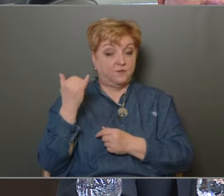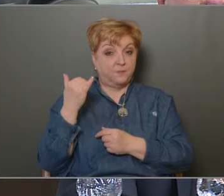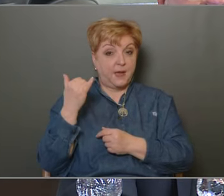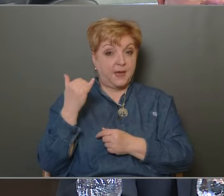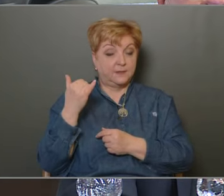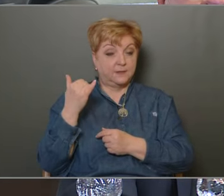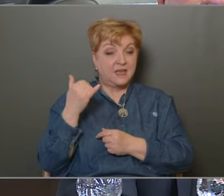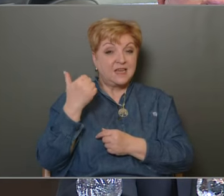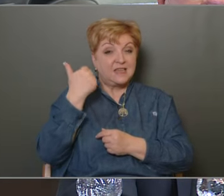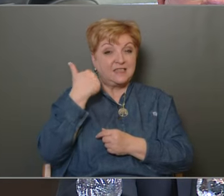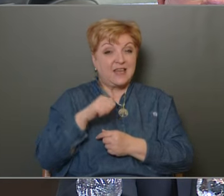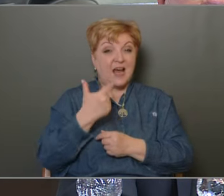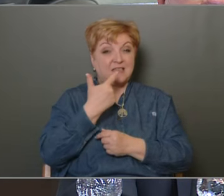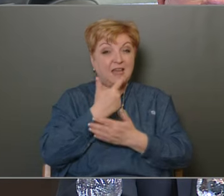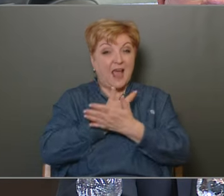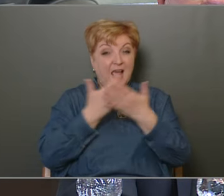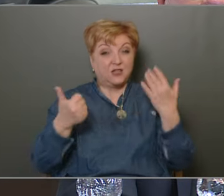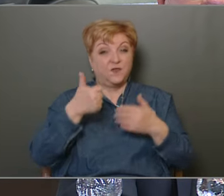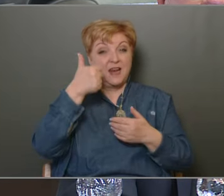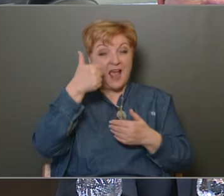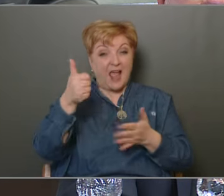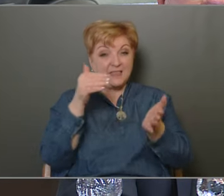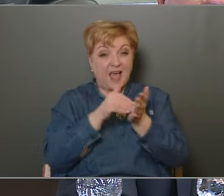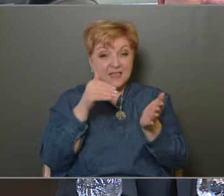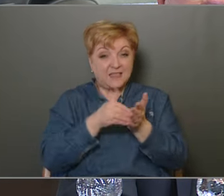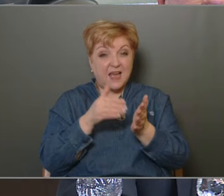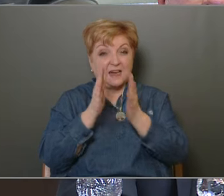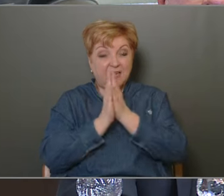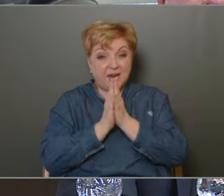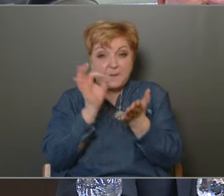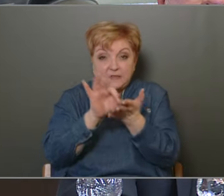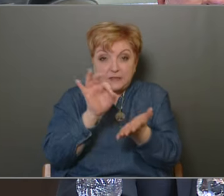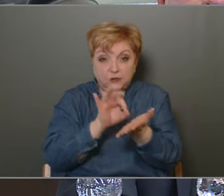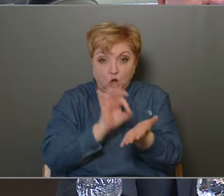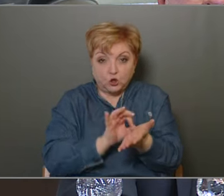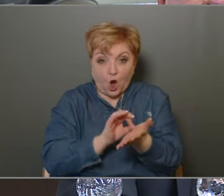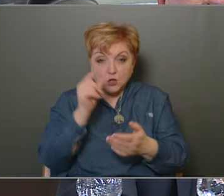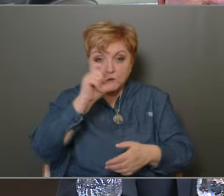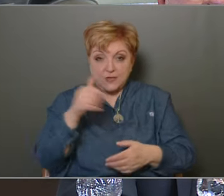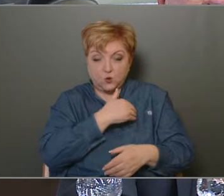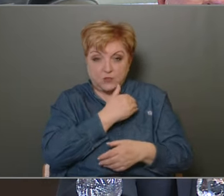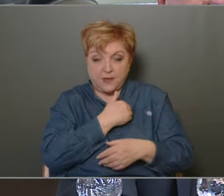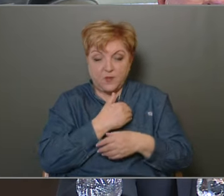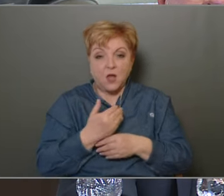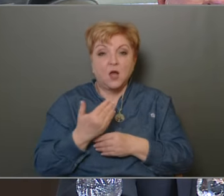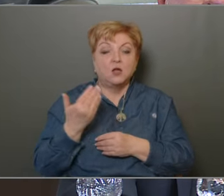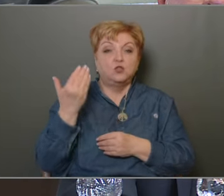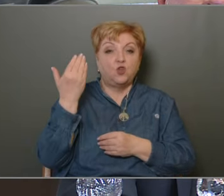171 ezer kérelmet iktattak a szociális osztályon. Tavaly közel 2500